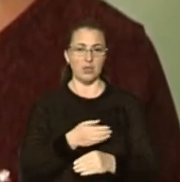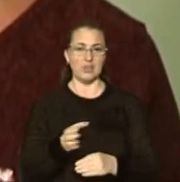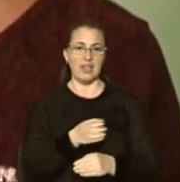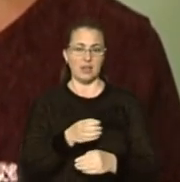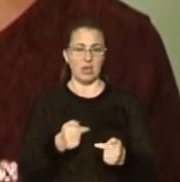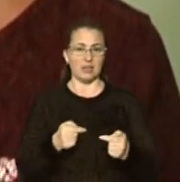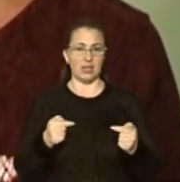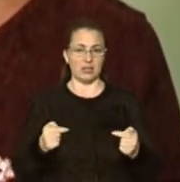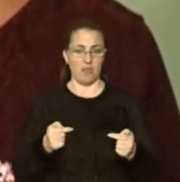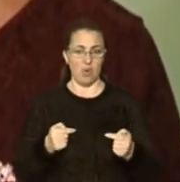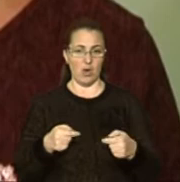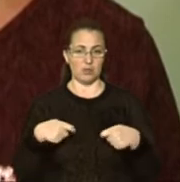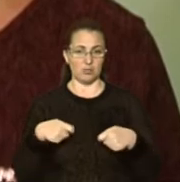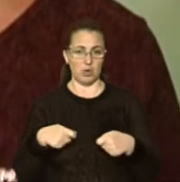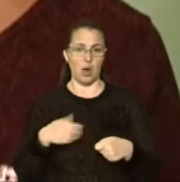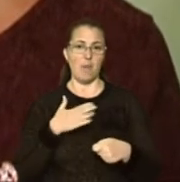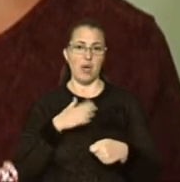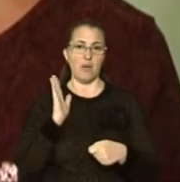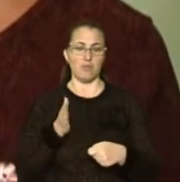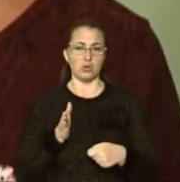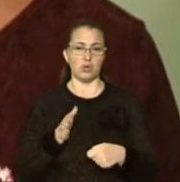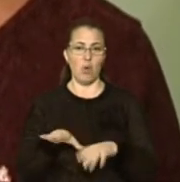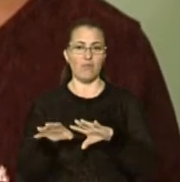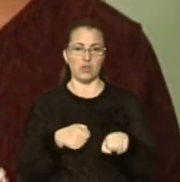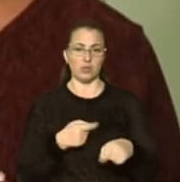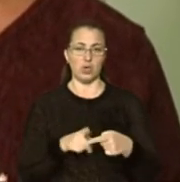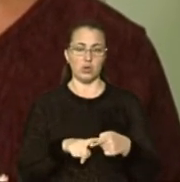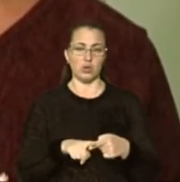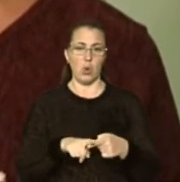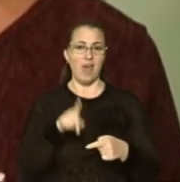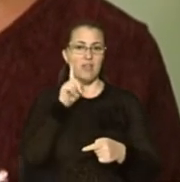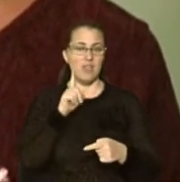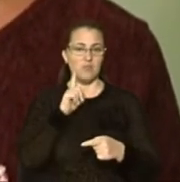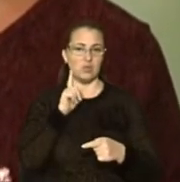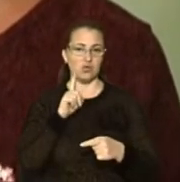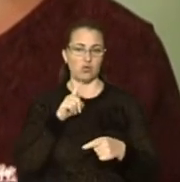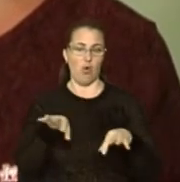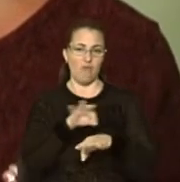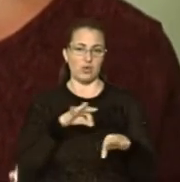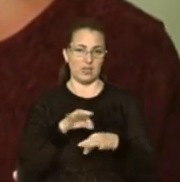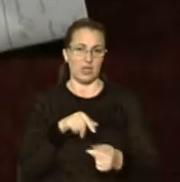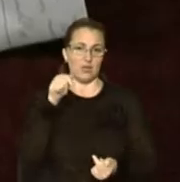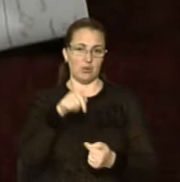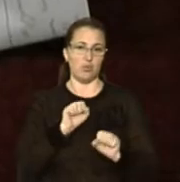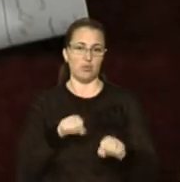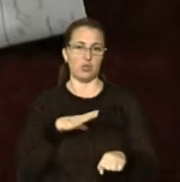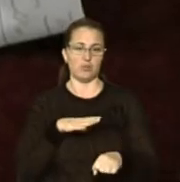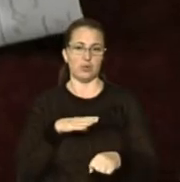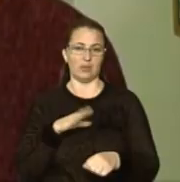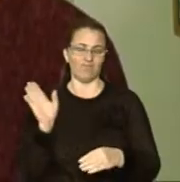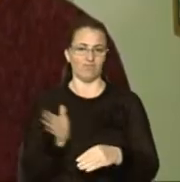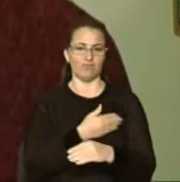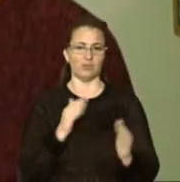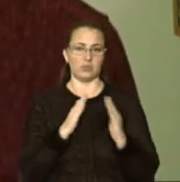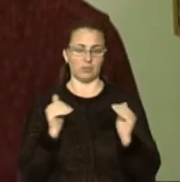прилавків, тоді ми будемо вилучати ту тимчасову споруду з перспективної схеми. Відповідно, вона може бути демонтована. Це